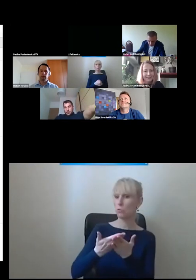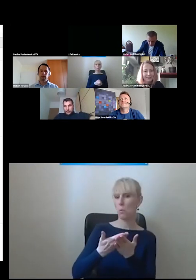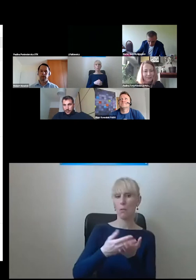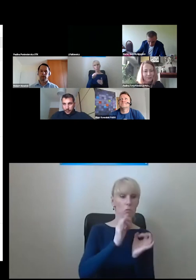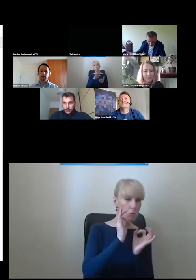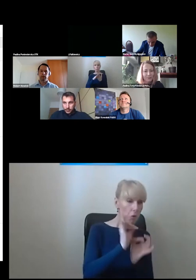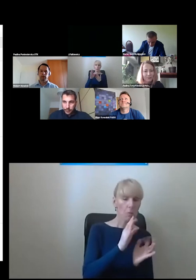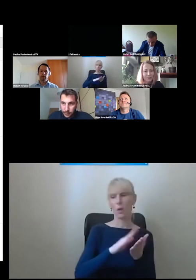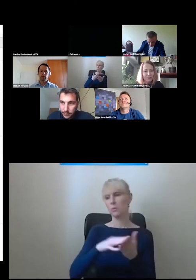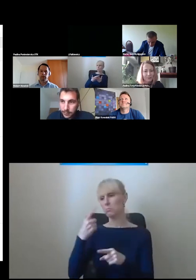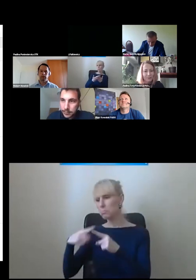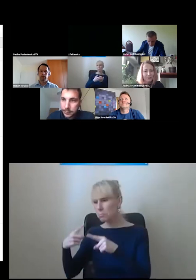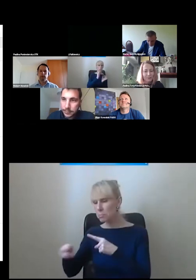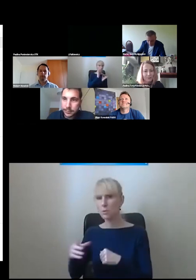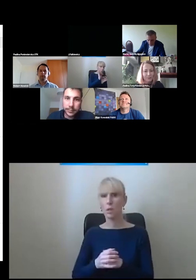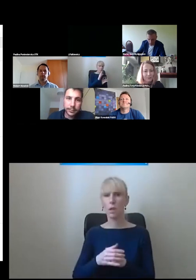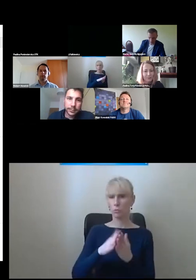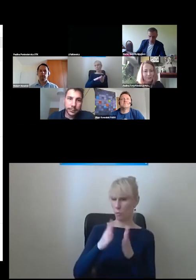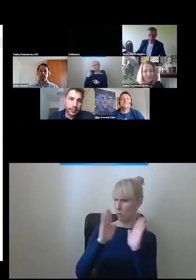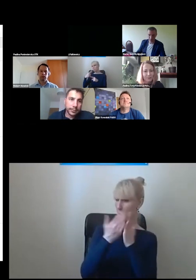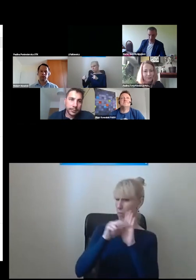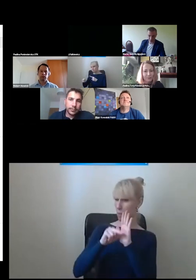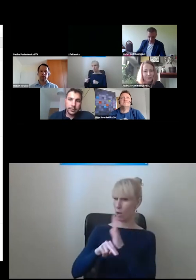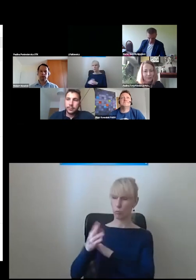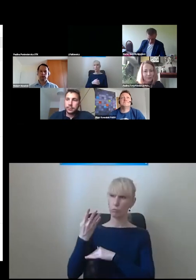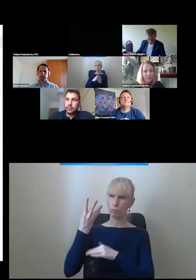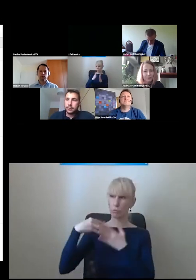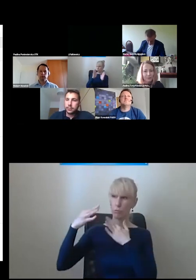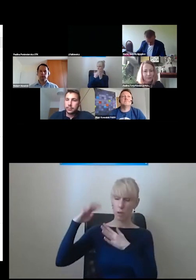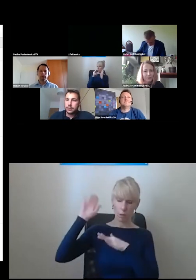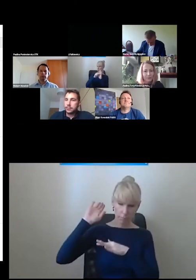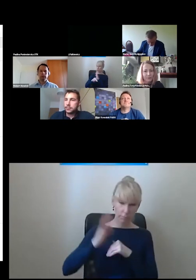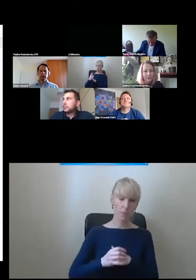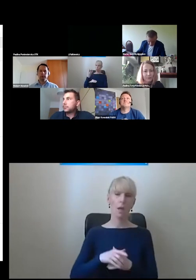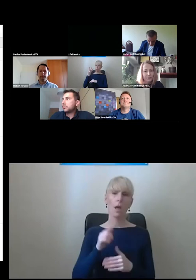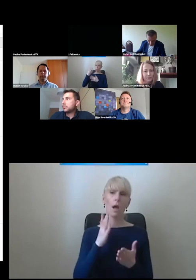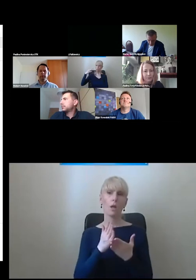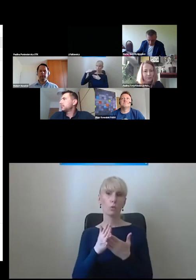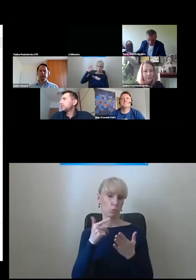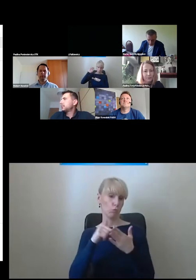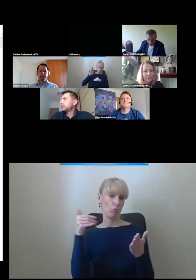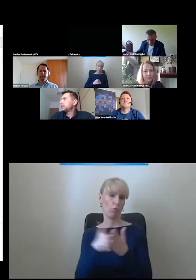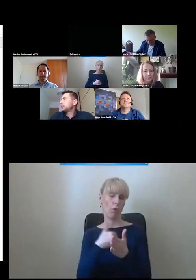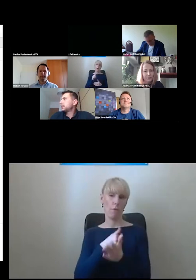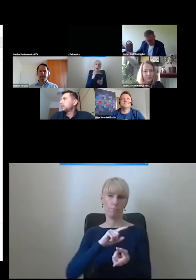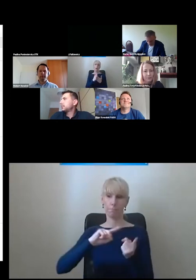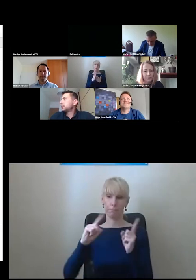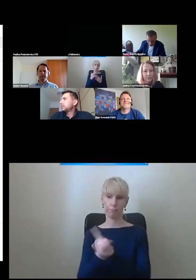złe, gdzie tam można by coś wprowadzić. Katalog już jest przed czterech lat, więc nawet część rzeczy, chcąc nie wstąc wprowadziliśmy, bo